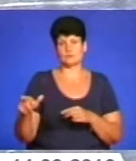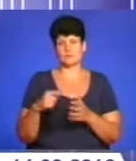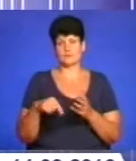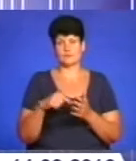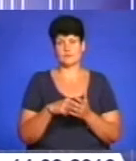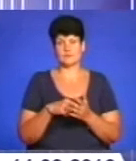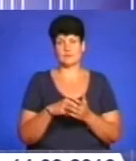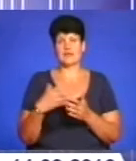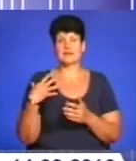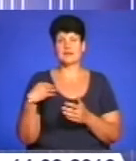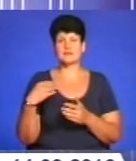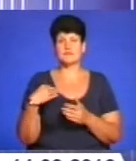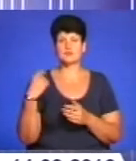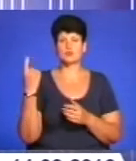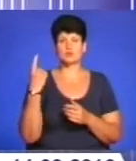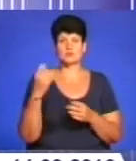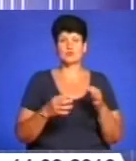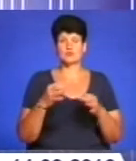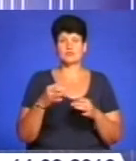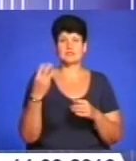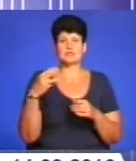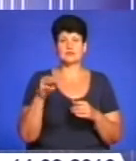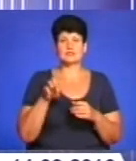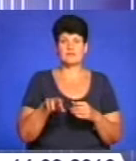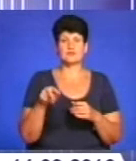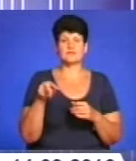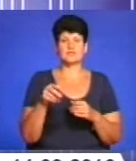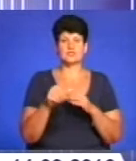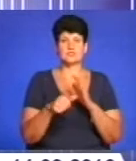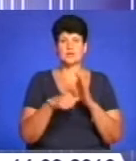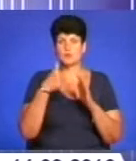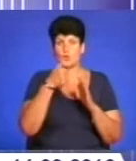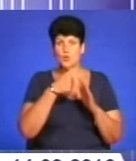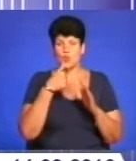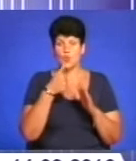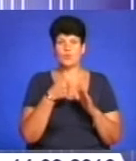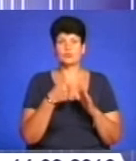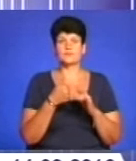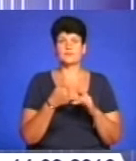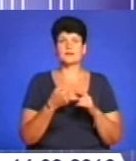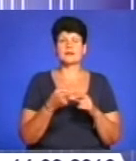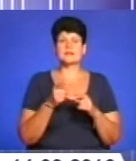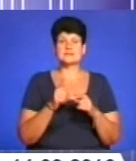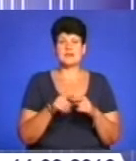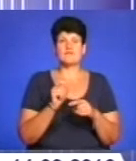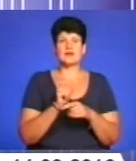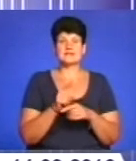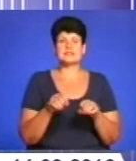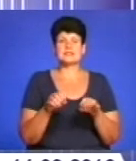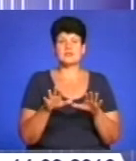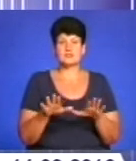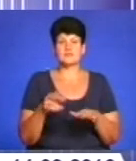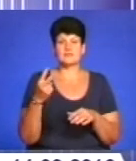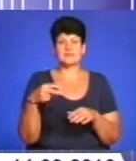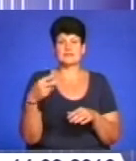Львівський апеляційний господарський суд 30 травня 2015 року розчевказаний на рішення господарського суду Тернопільської області від